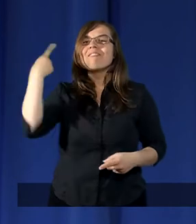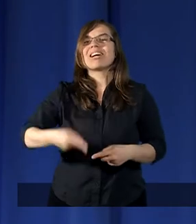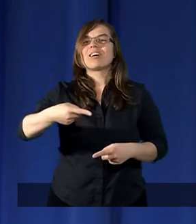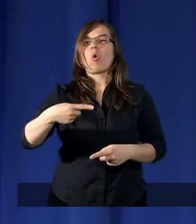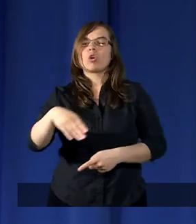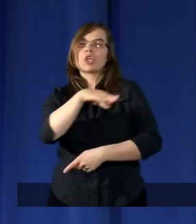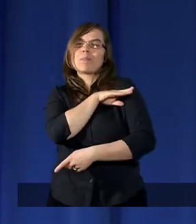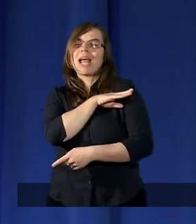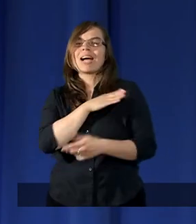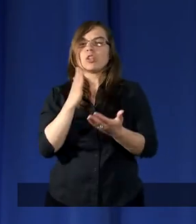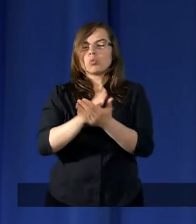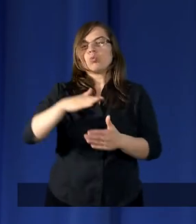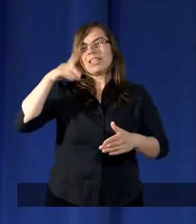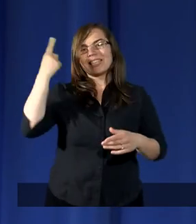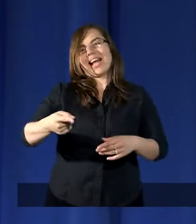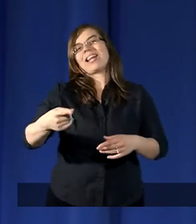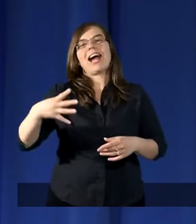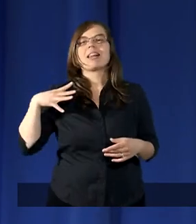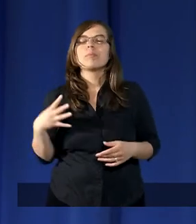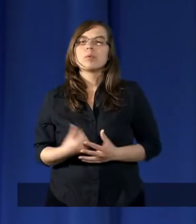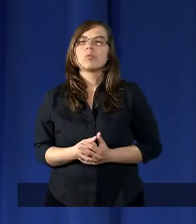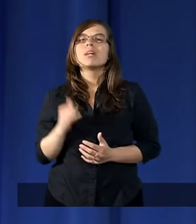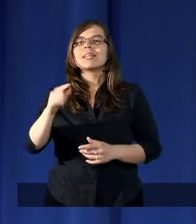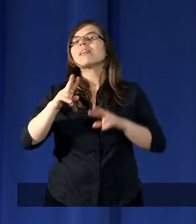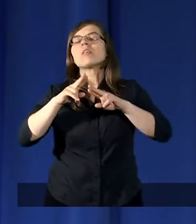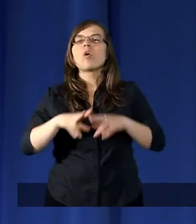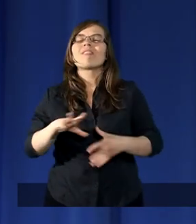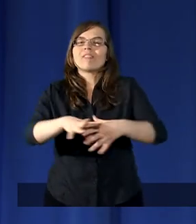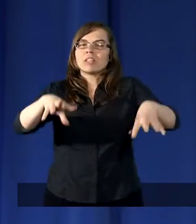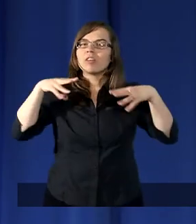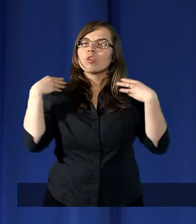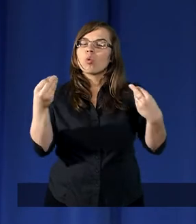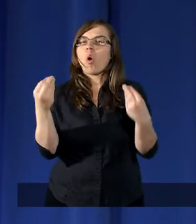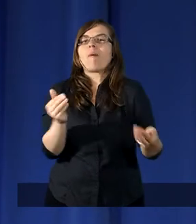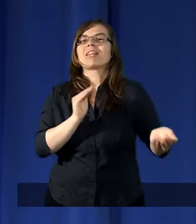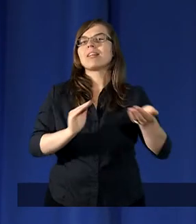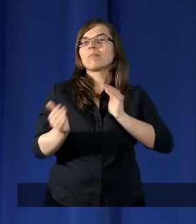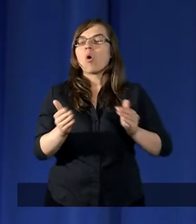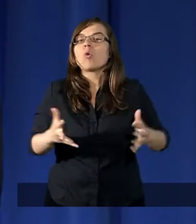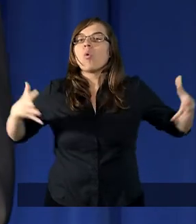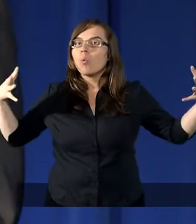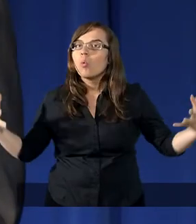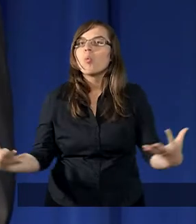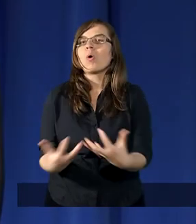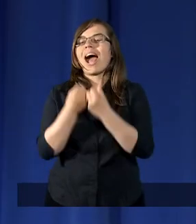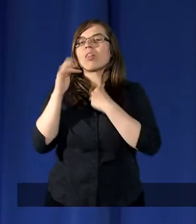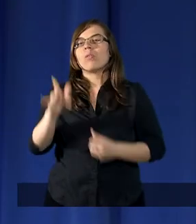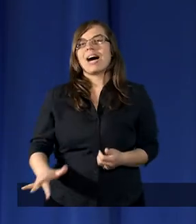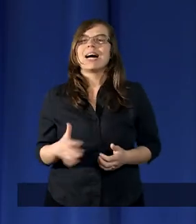wydany. I został w cudowny sposób uratowany.